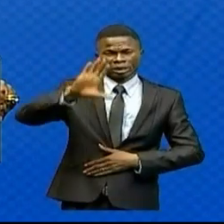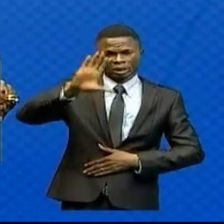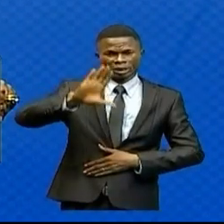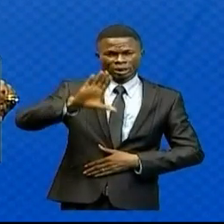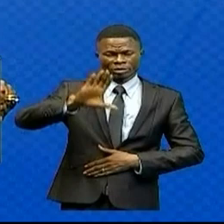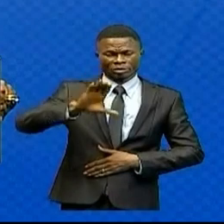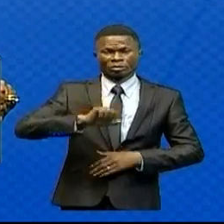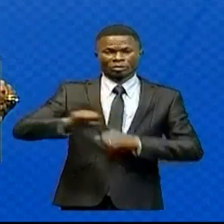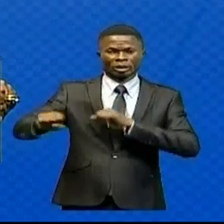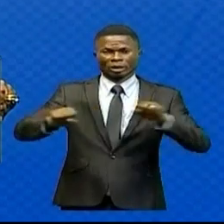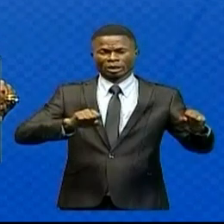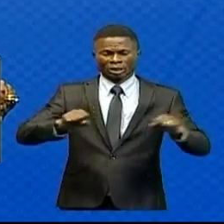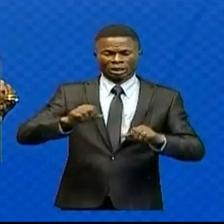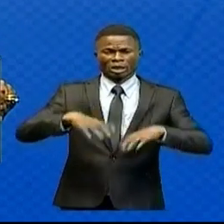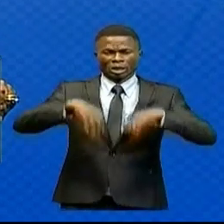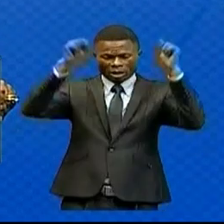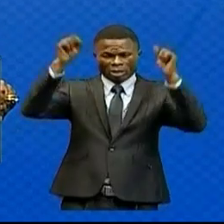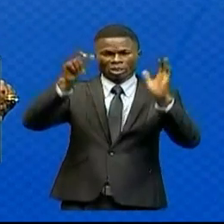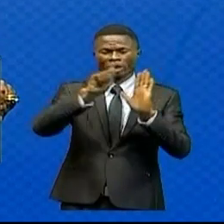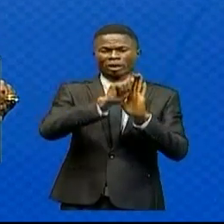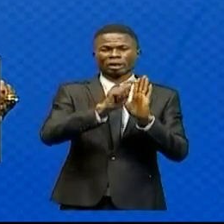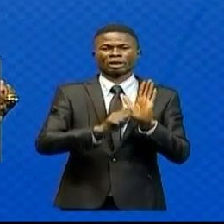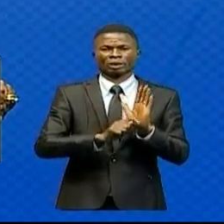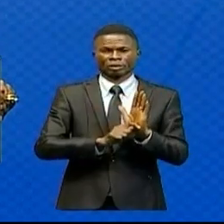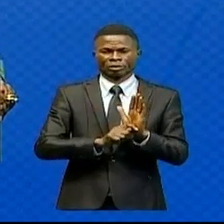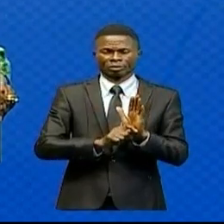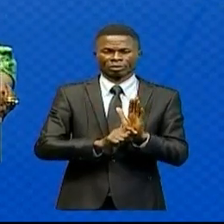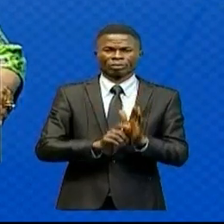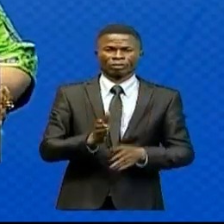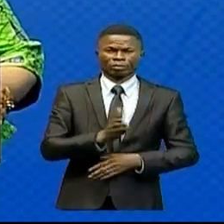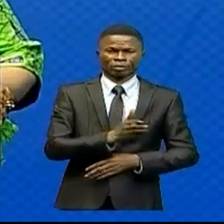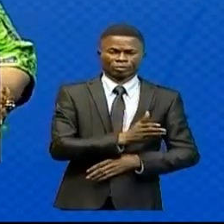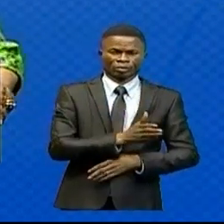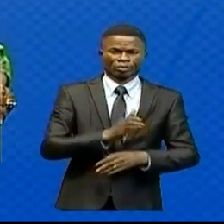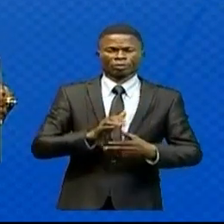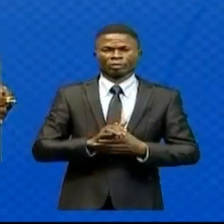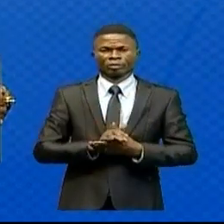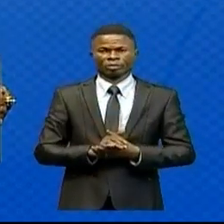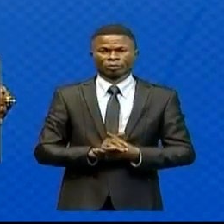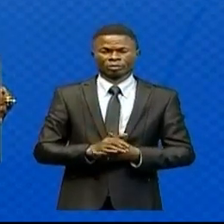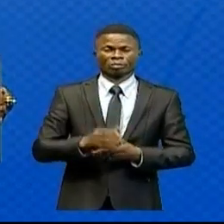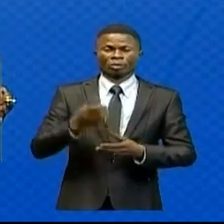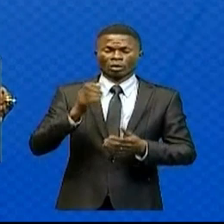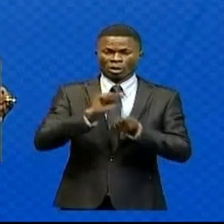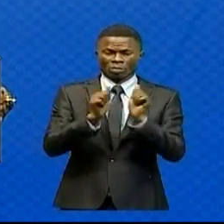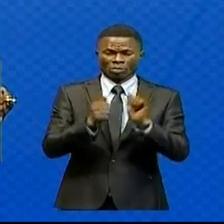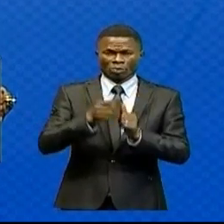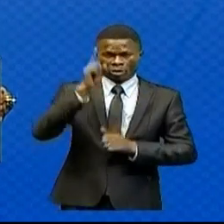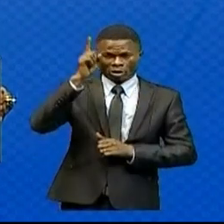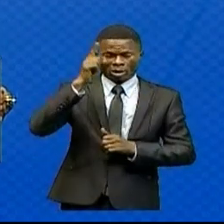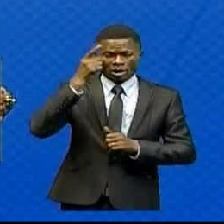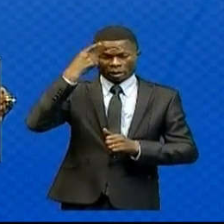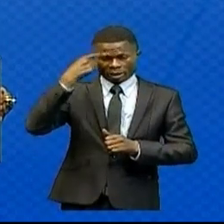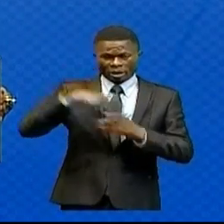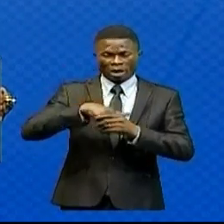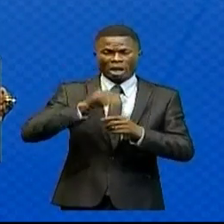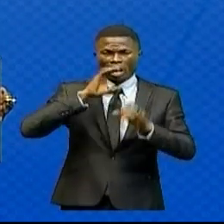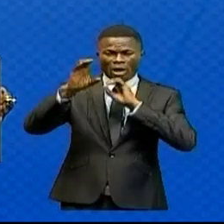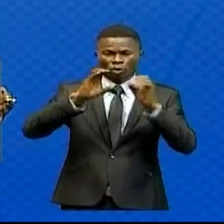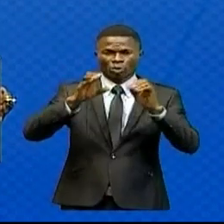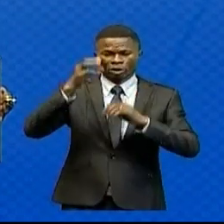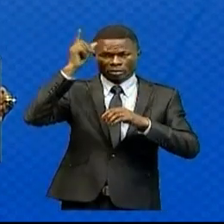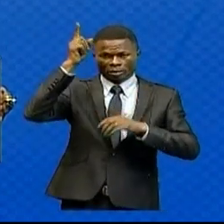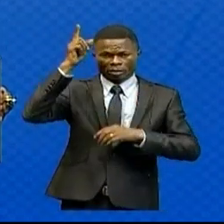président Félix Tchisekedi devrait prendre la parole ces week-ends au nom du continent africain. Les chefs d'État congolais vont